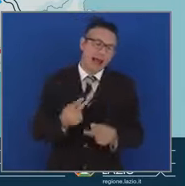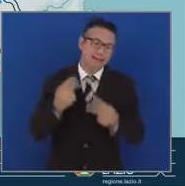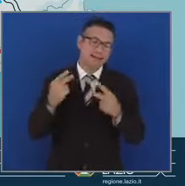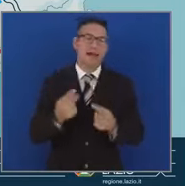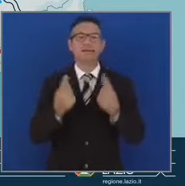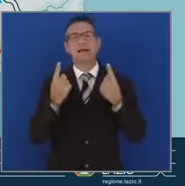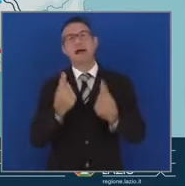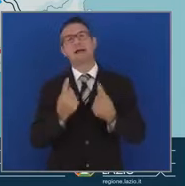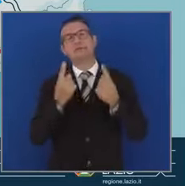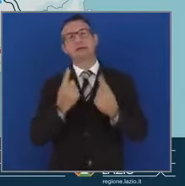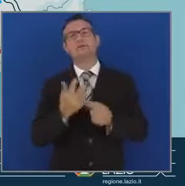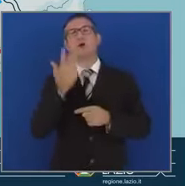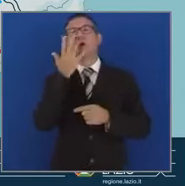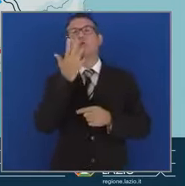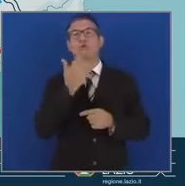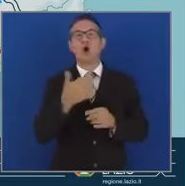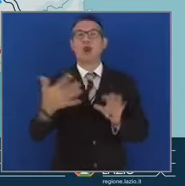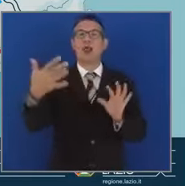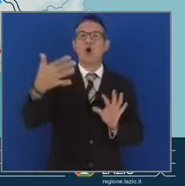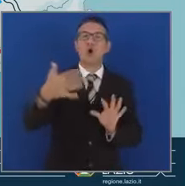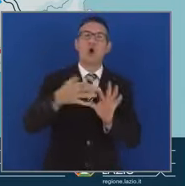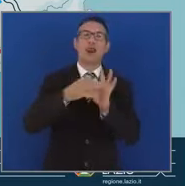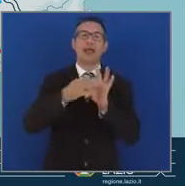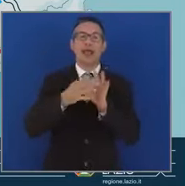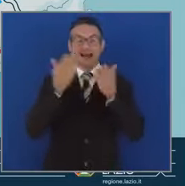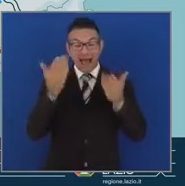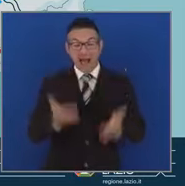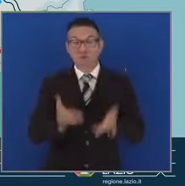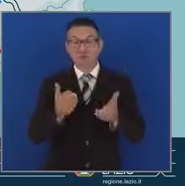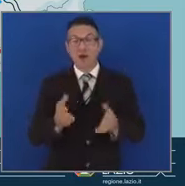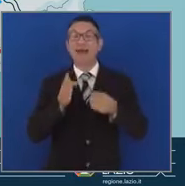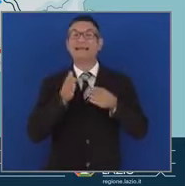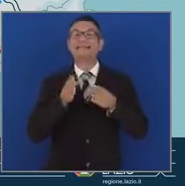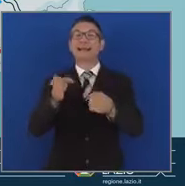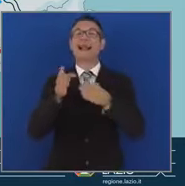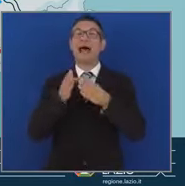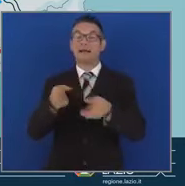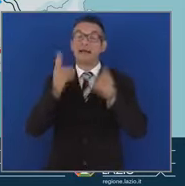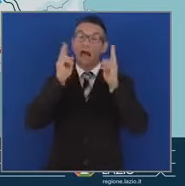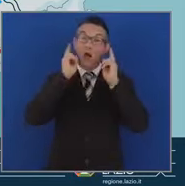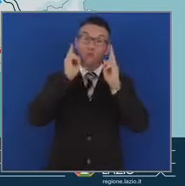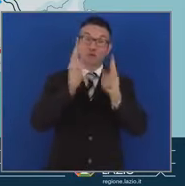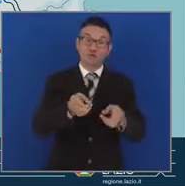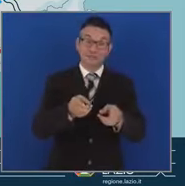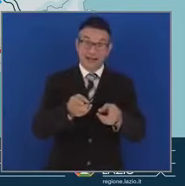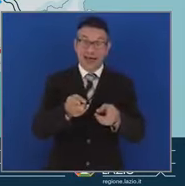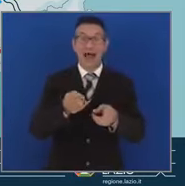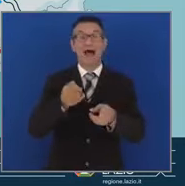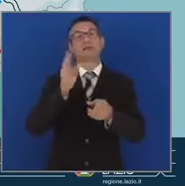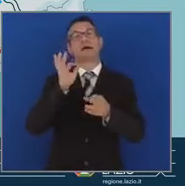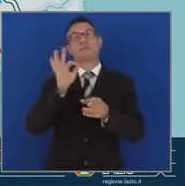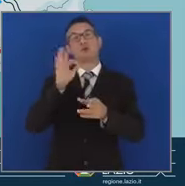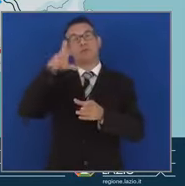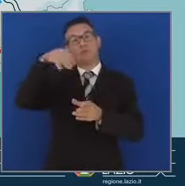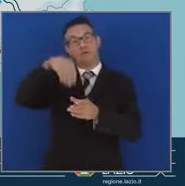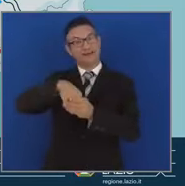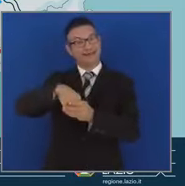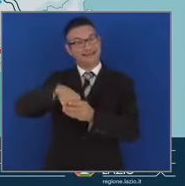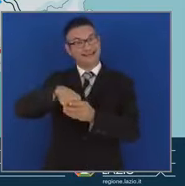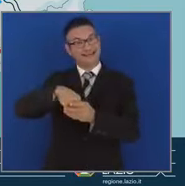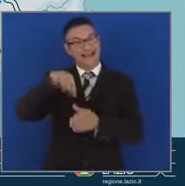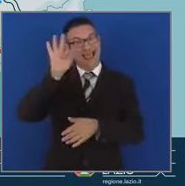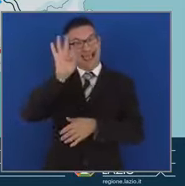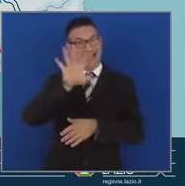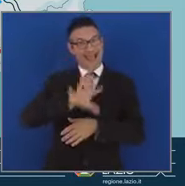collegare le attuali infrastrutture viarie, l'autostrada nella parte interna, i